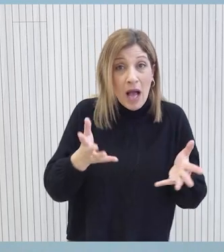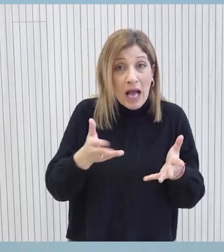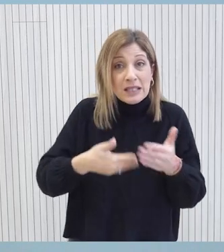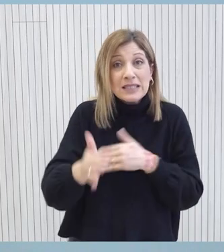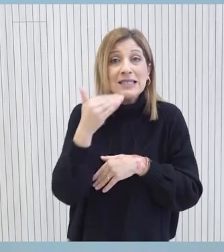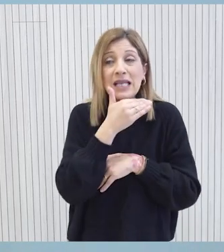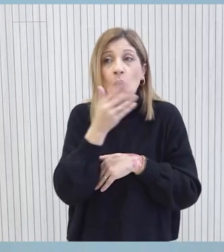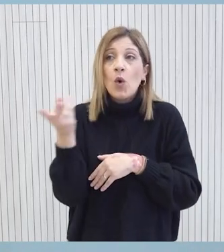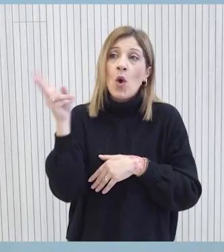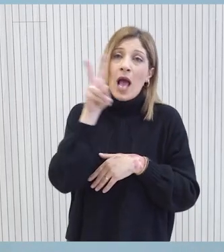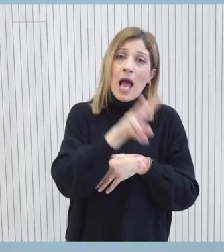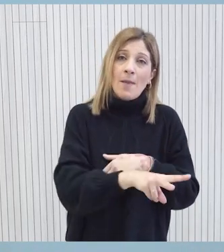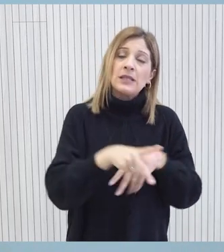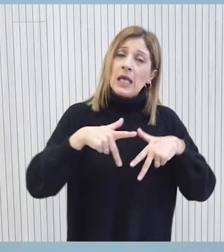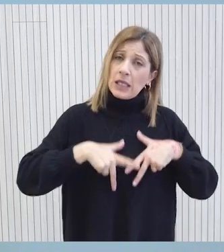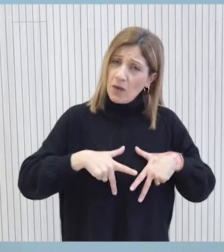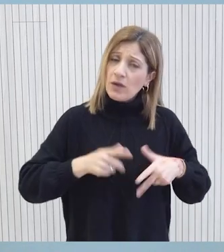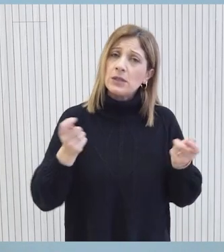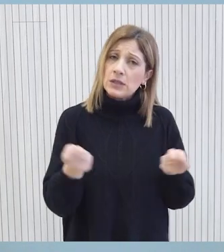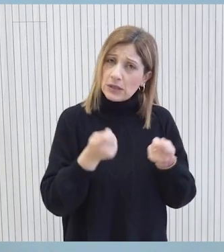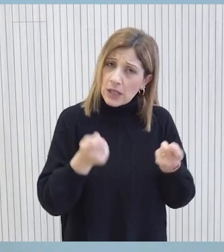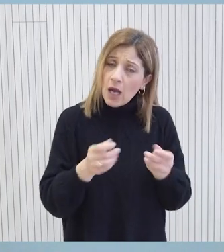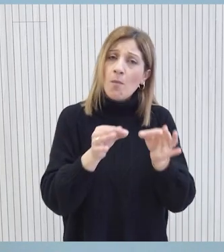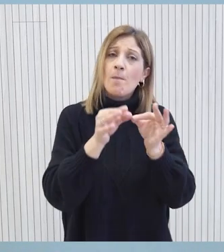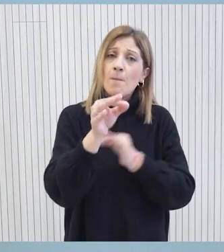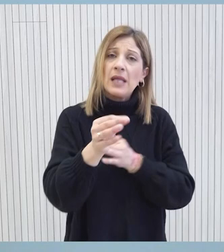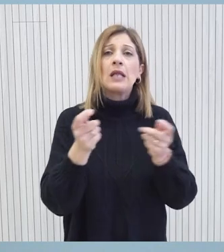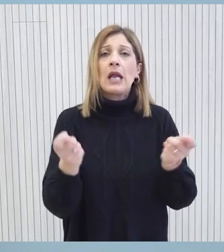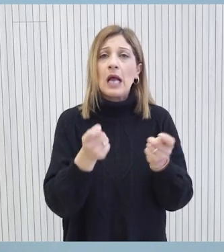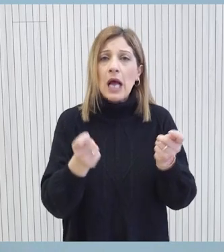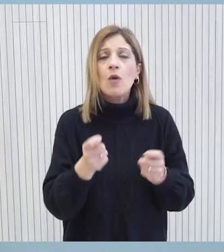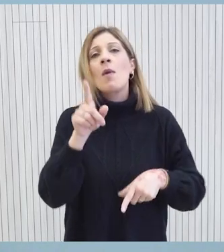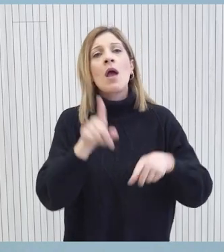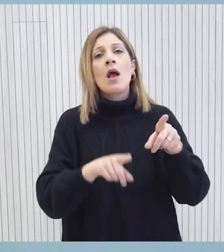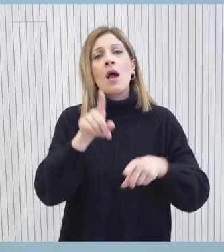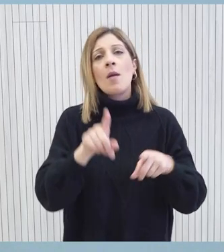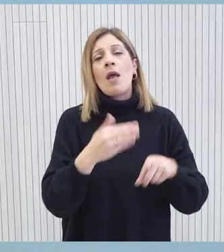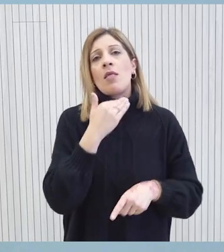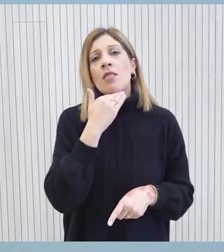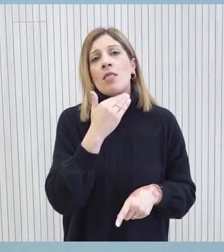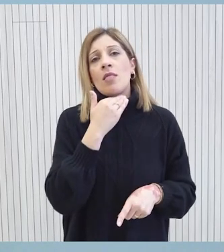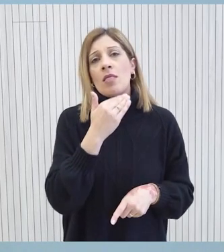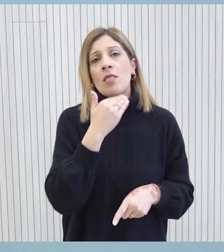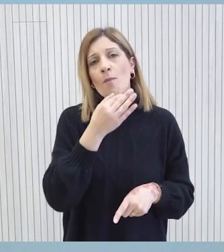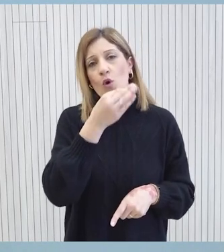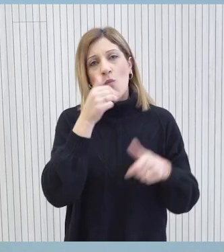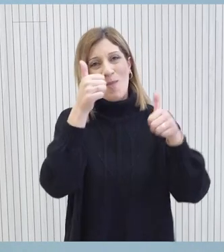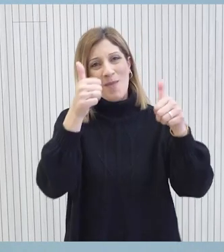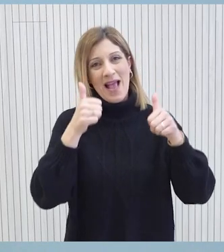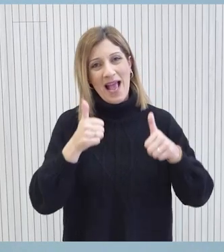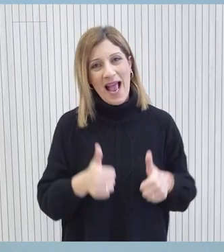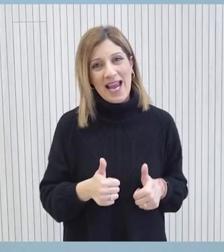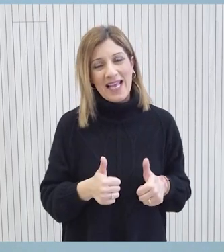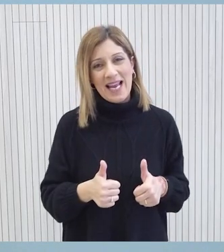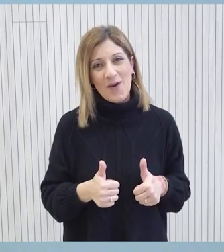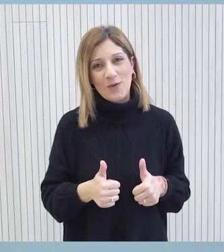Κυβέρνηση δρά και πολλές φορές υπάρχουν και μέτρα τα οποία δεν μπορούν να ανακοινωθούν και είμαι